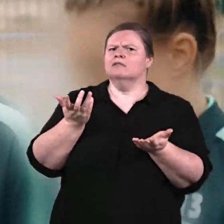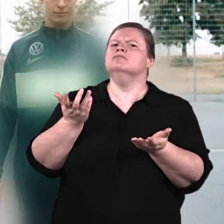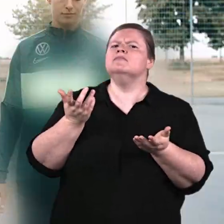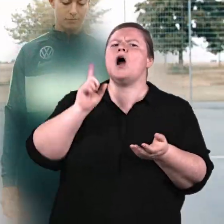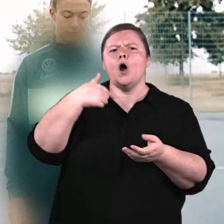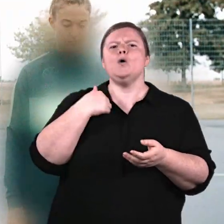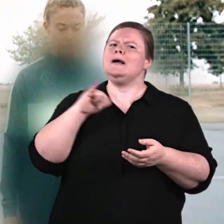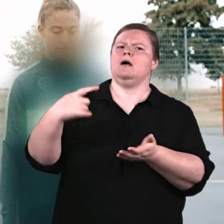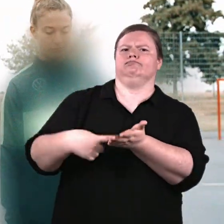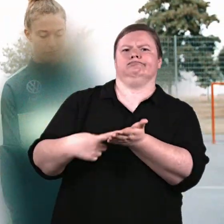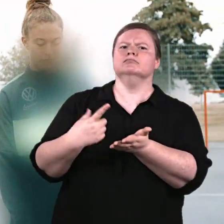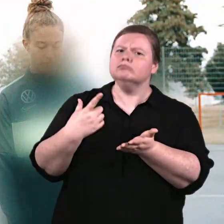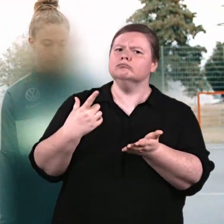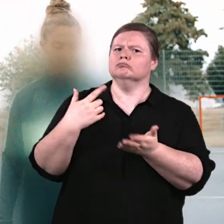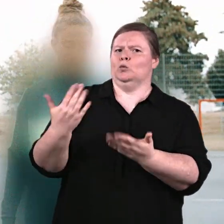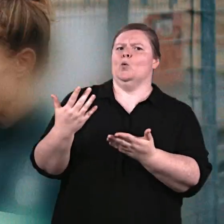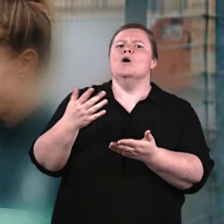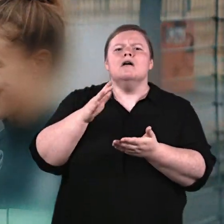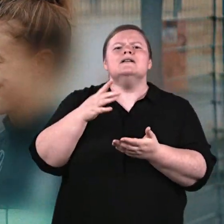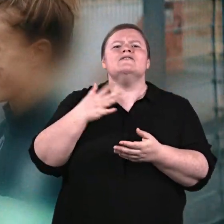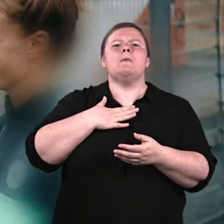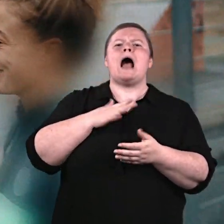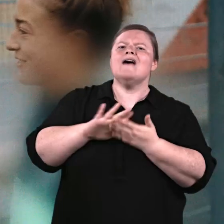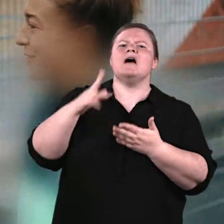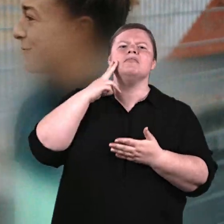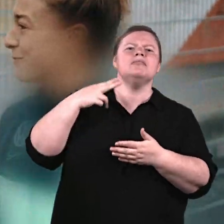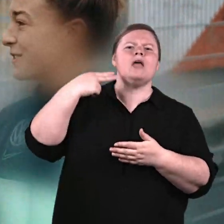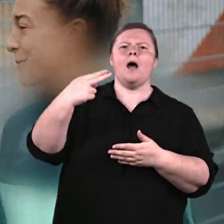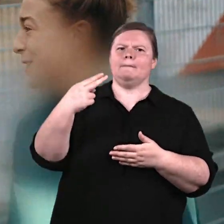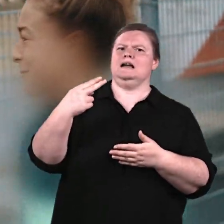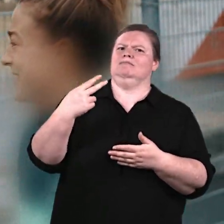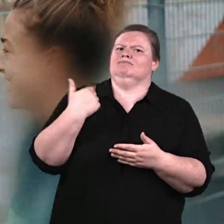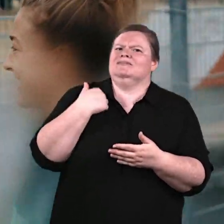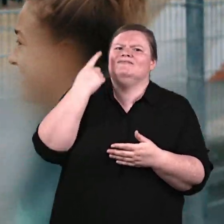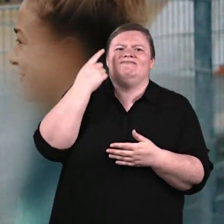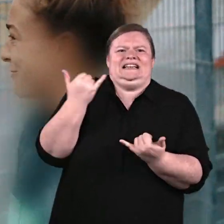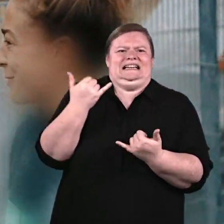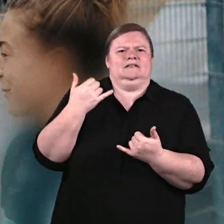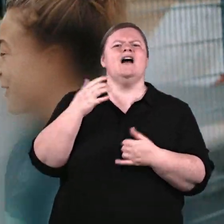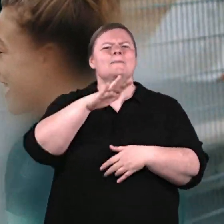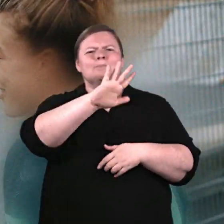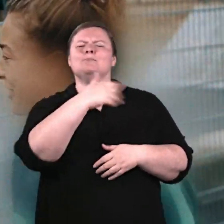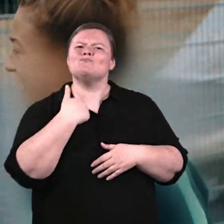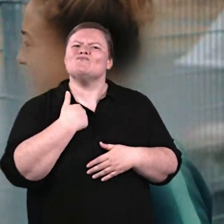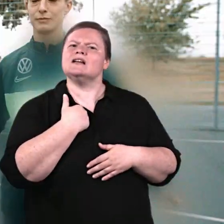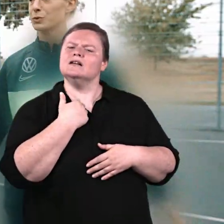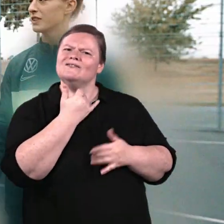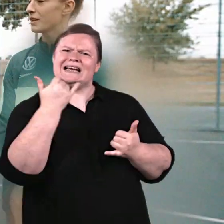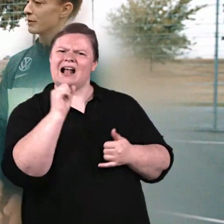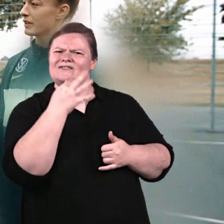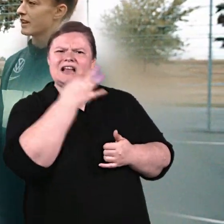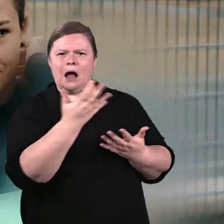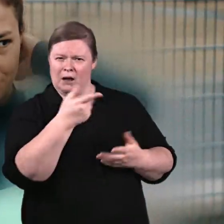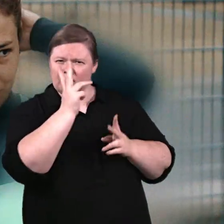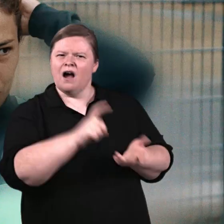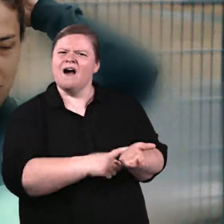Dorson sagt. Das ist für mich einfach mein Name. Ich weiß gar nicht, ich frage, wie sagt man das bei dir denn, wo kommst du her oder? Du